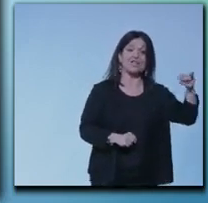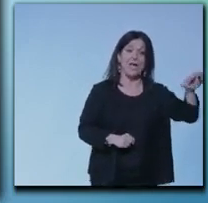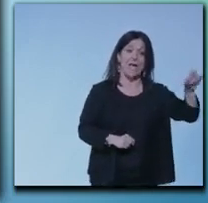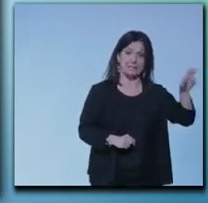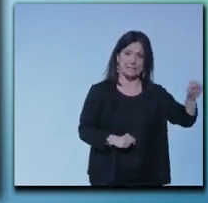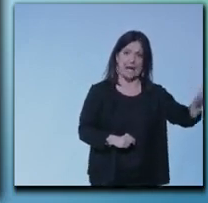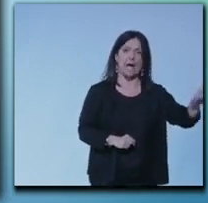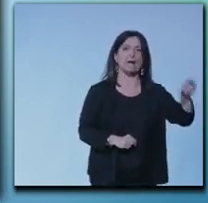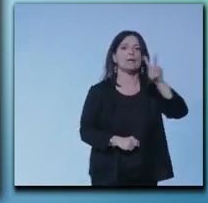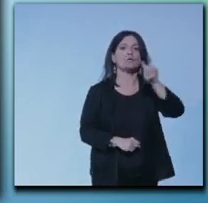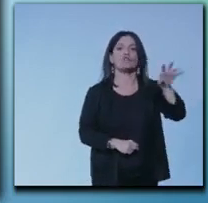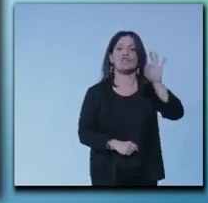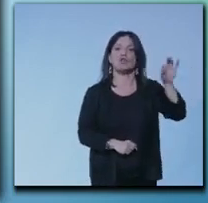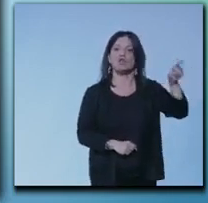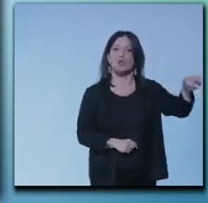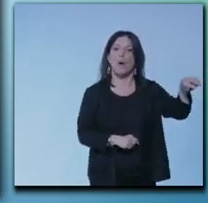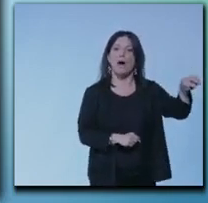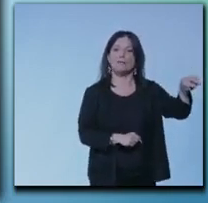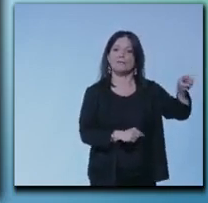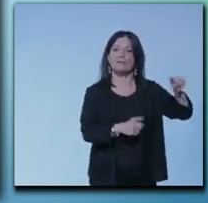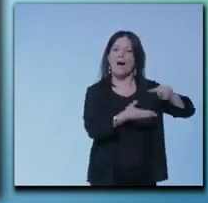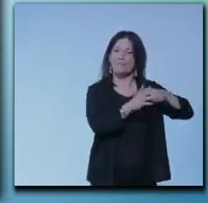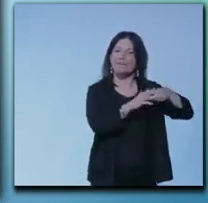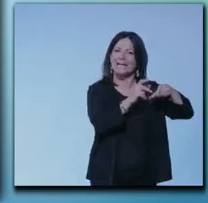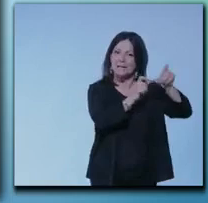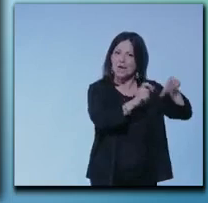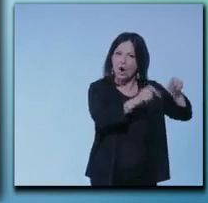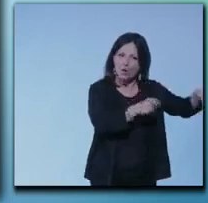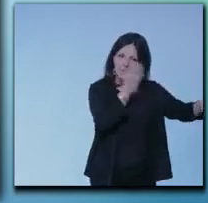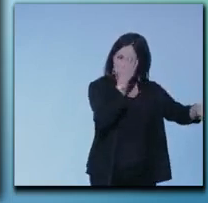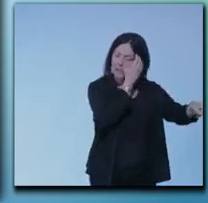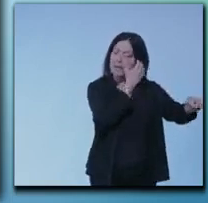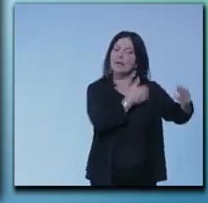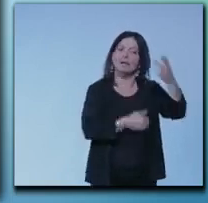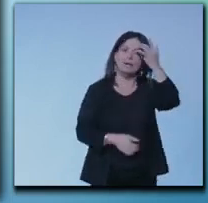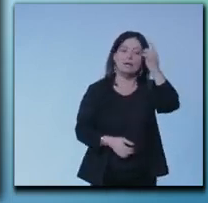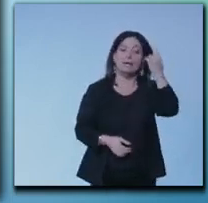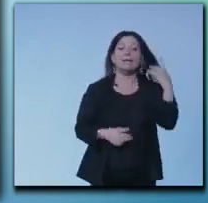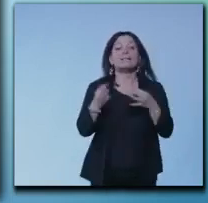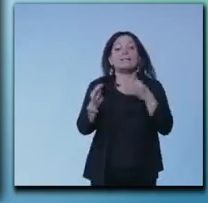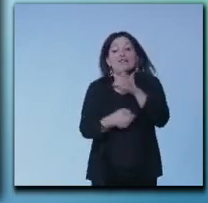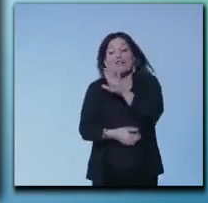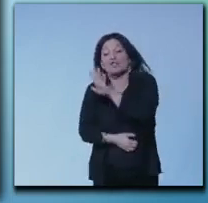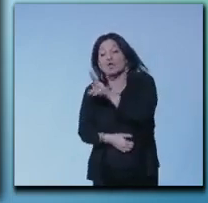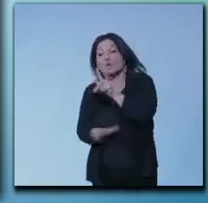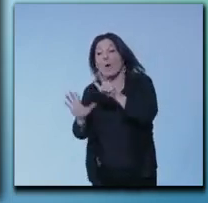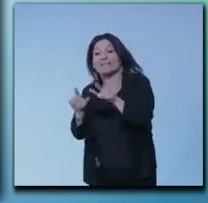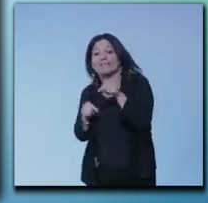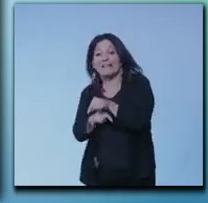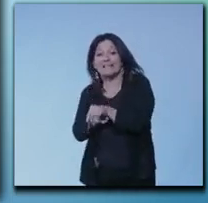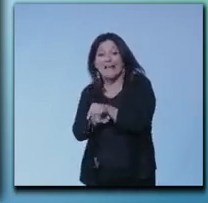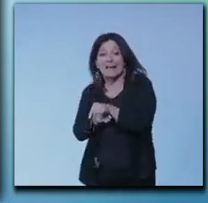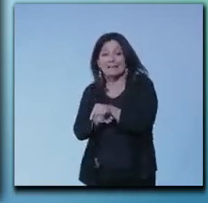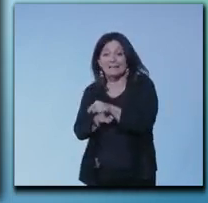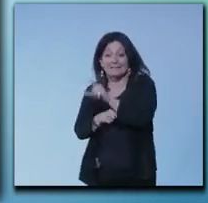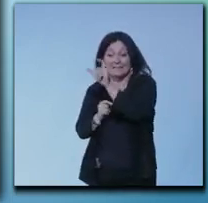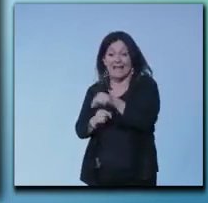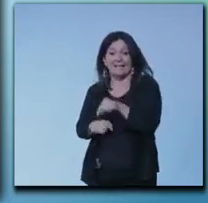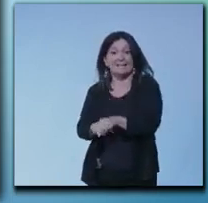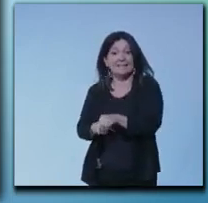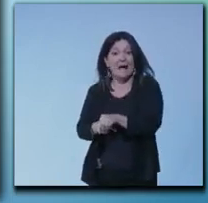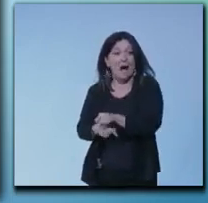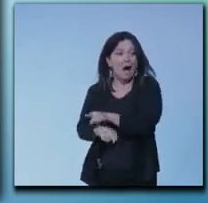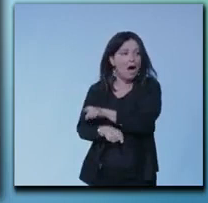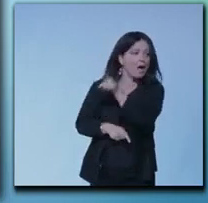milioni quindi parliamo di 57 versus non versus non è una competizione tipo mondiale di